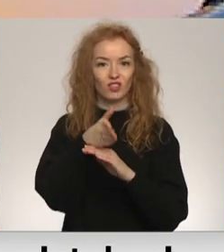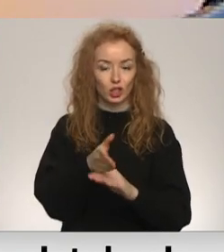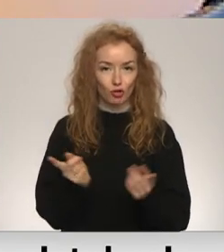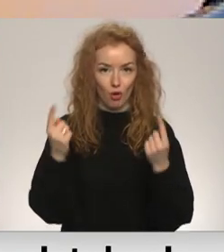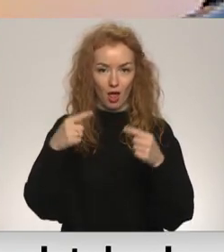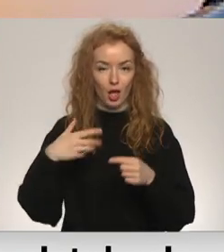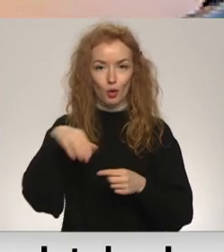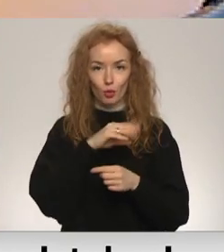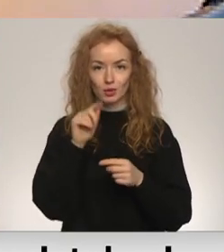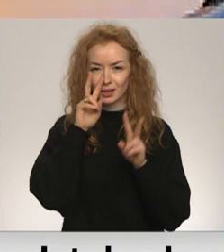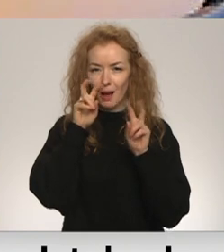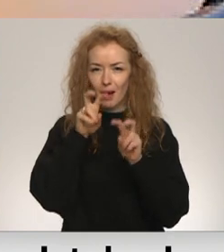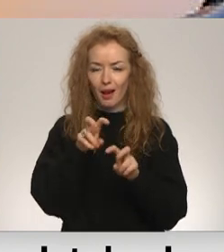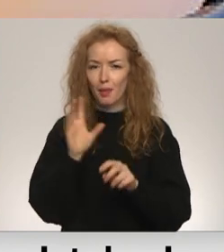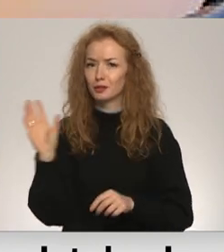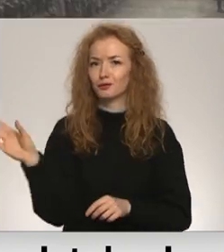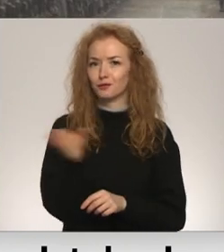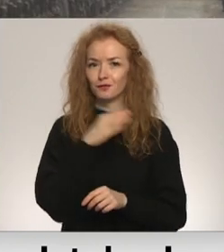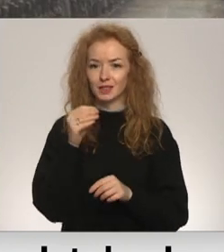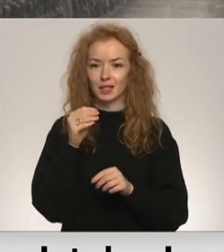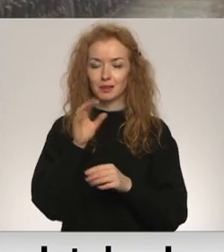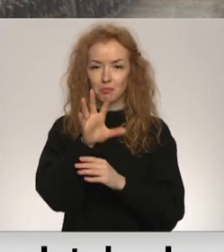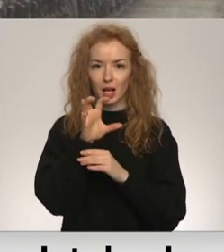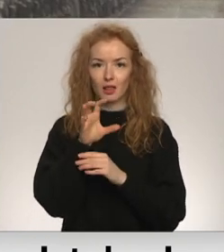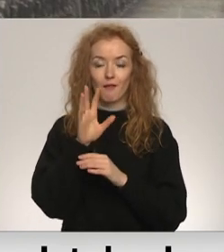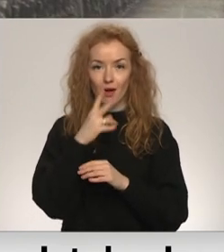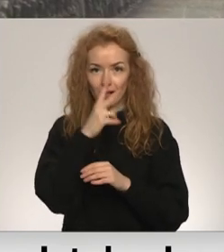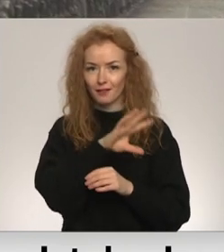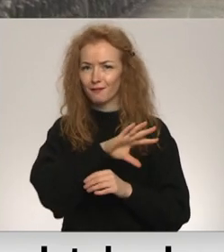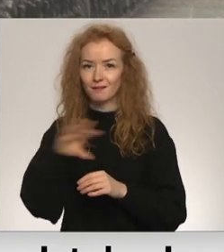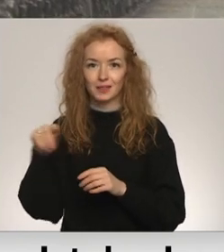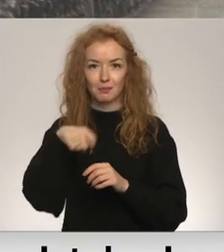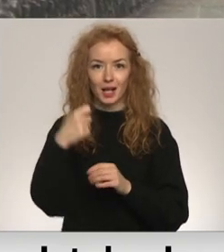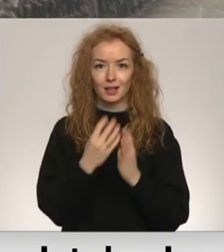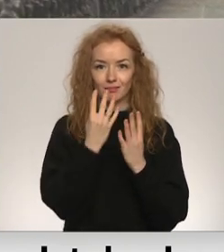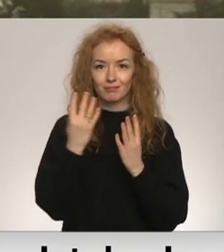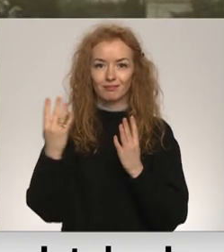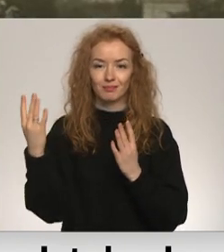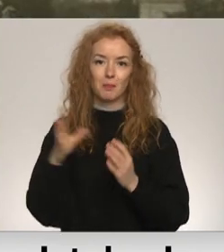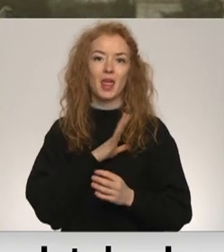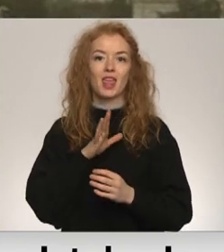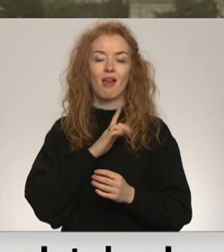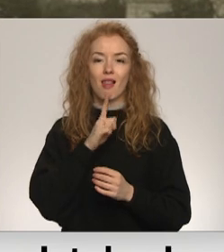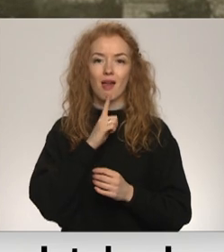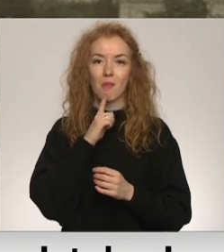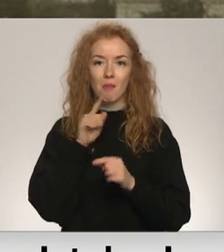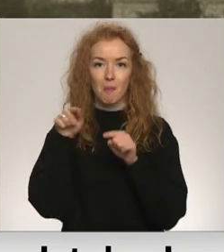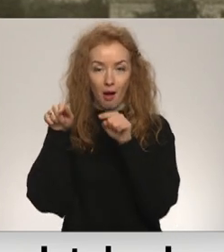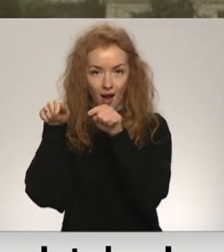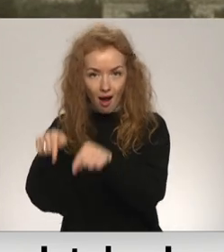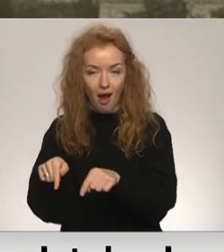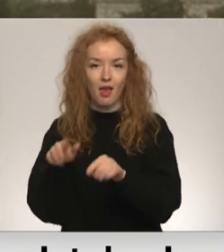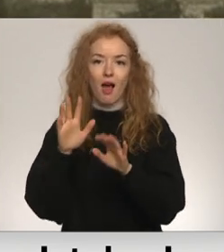Mums ir sameklētas visas bildes, kuri redzami visi prezidenti, kas ir bijuši Liepājā, pieņemt